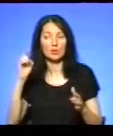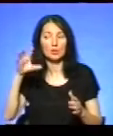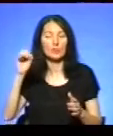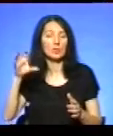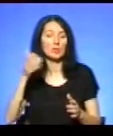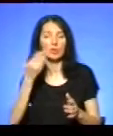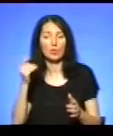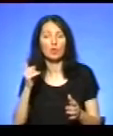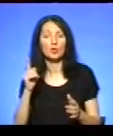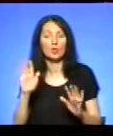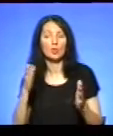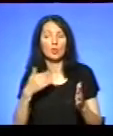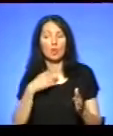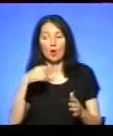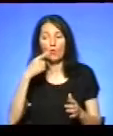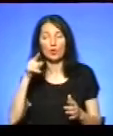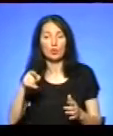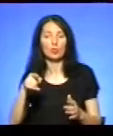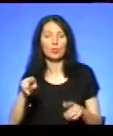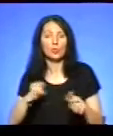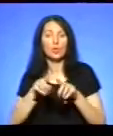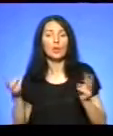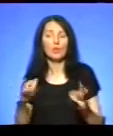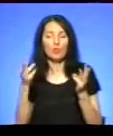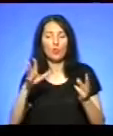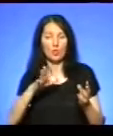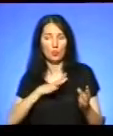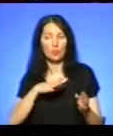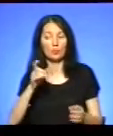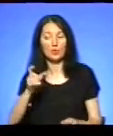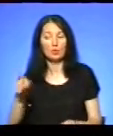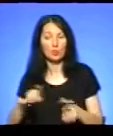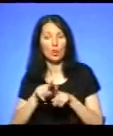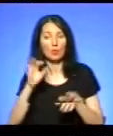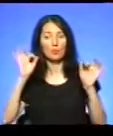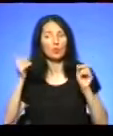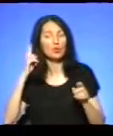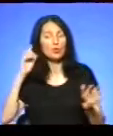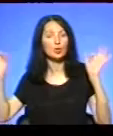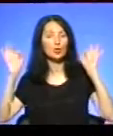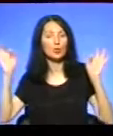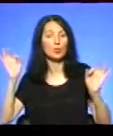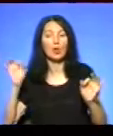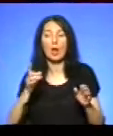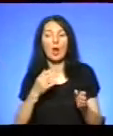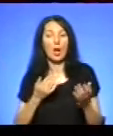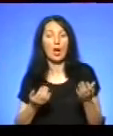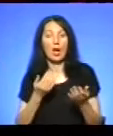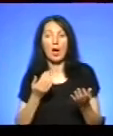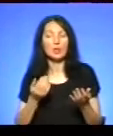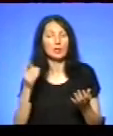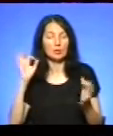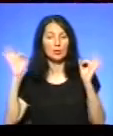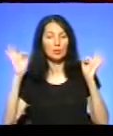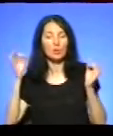сталося, я їм розказую, що тут таке полум'я було. Вони чули шум і звук, але не бачили того полум'я, бо їм